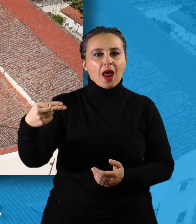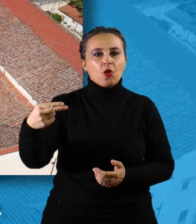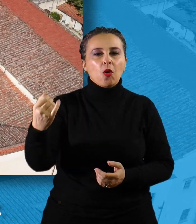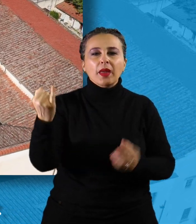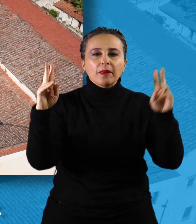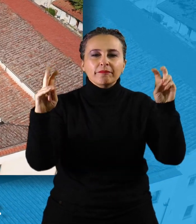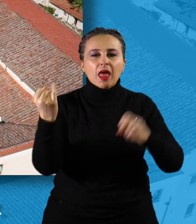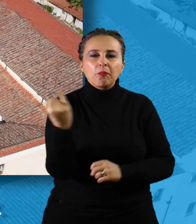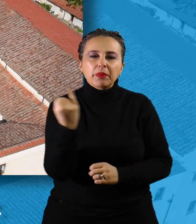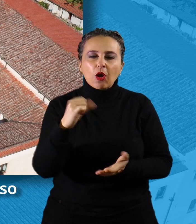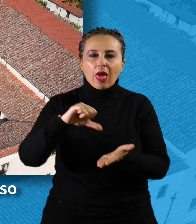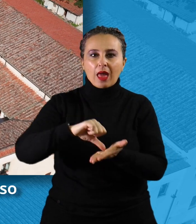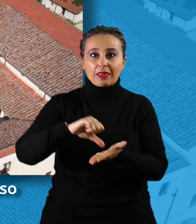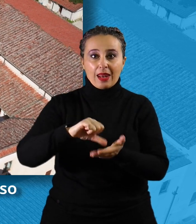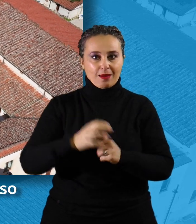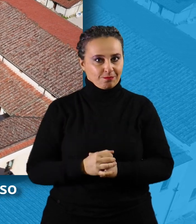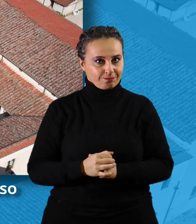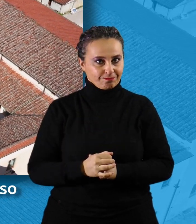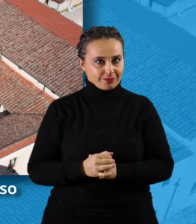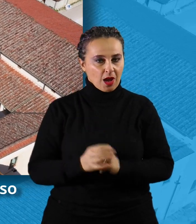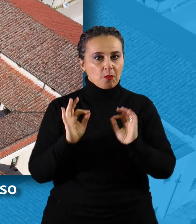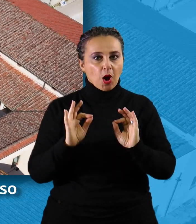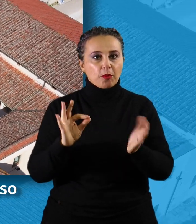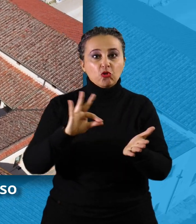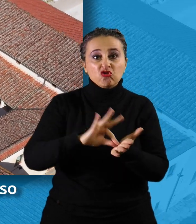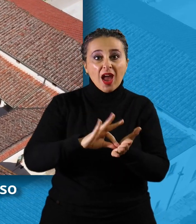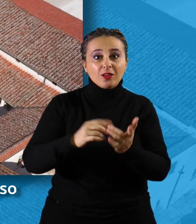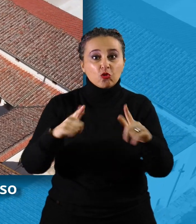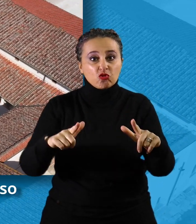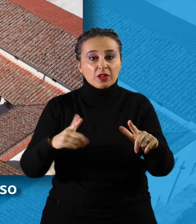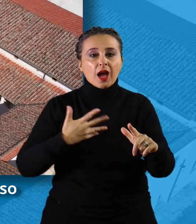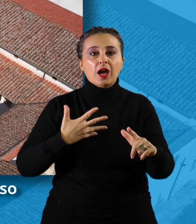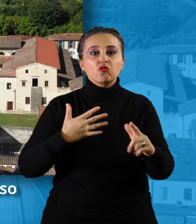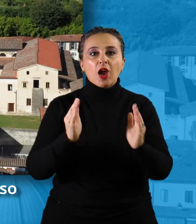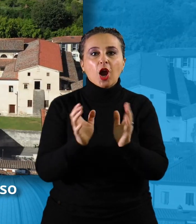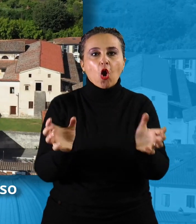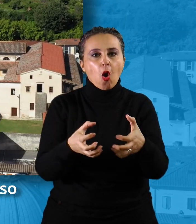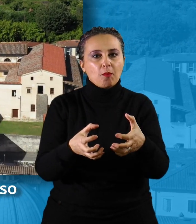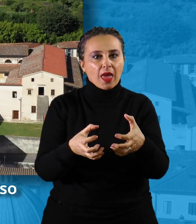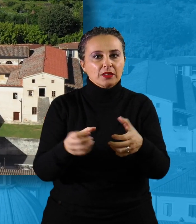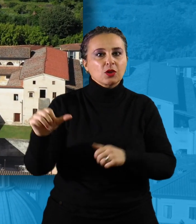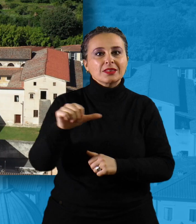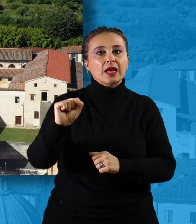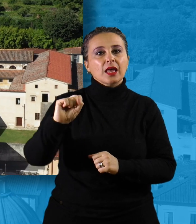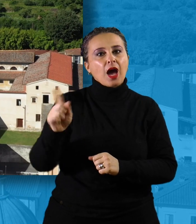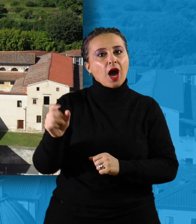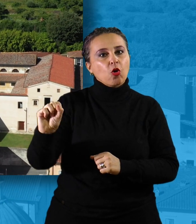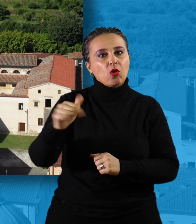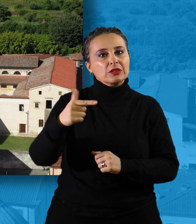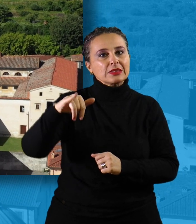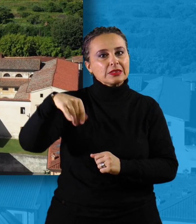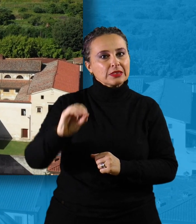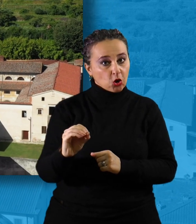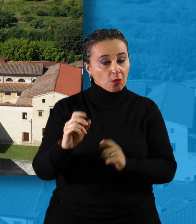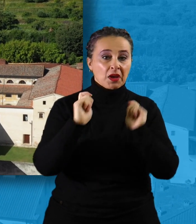Piccola Atene. Nel cuore della città si trova il complesso monumentale di Sant'Agostino, con la chiesa e il